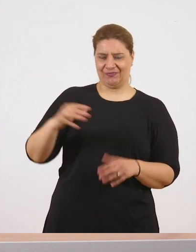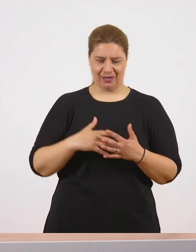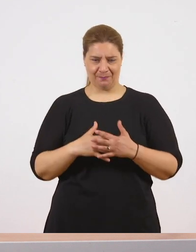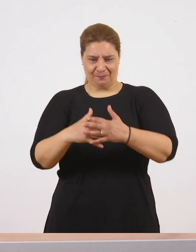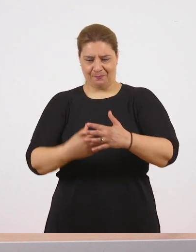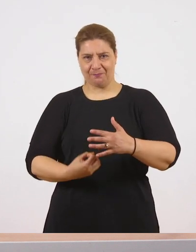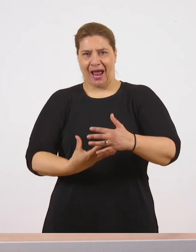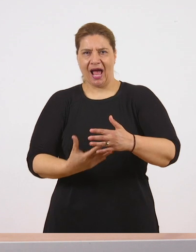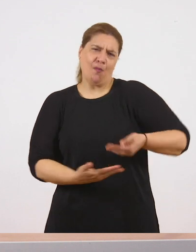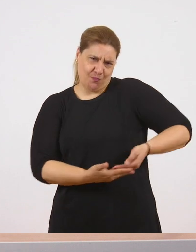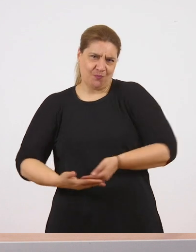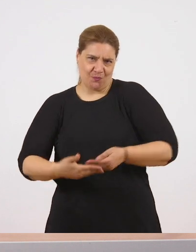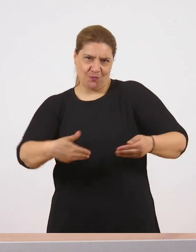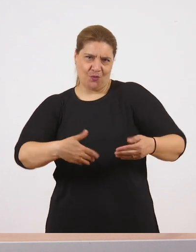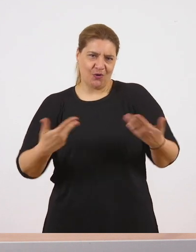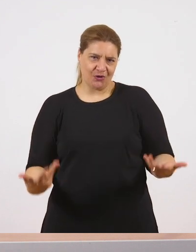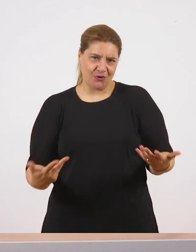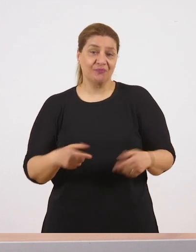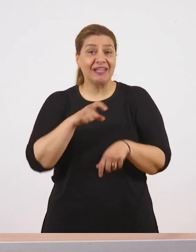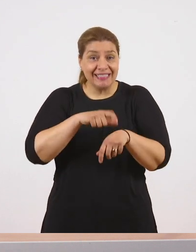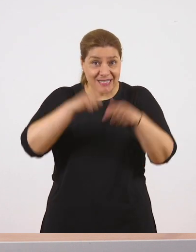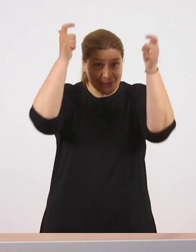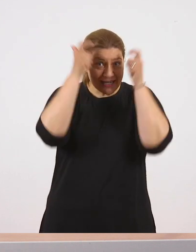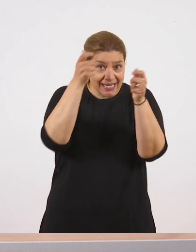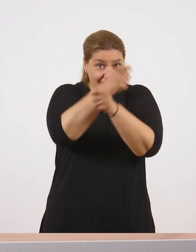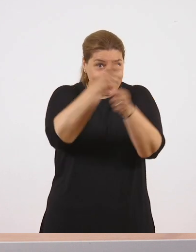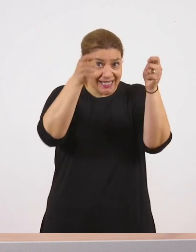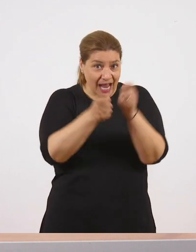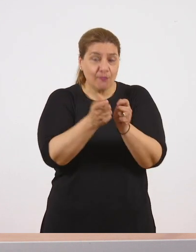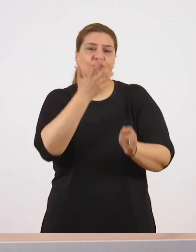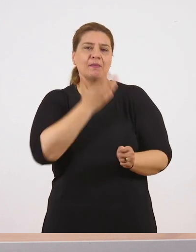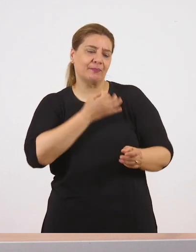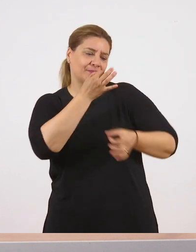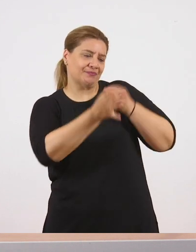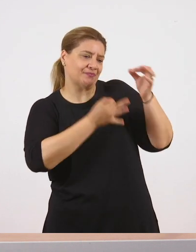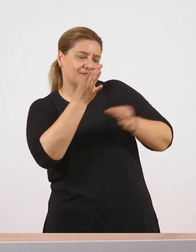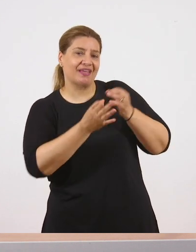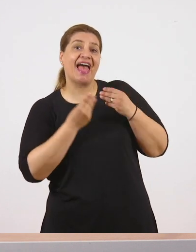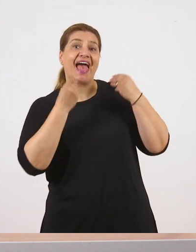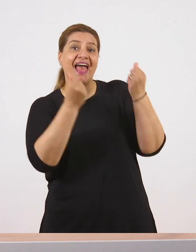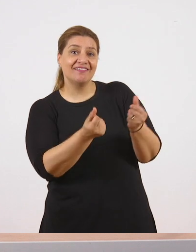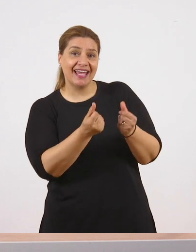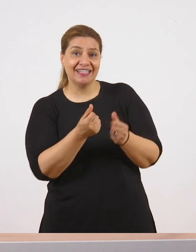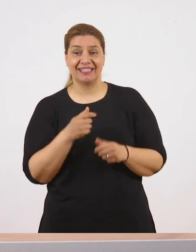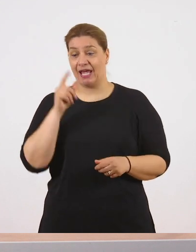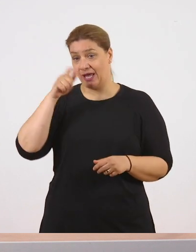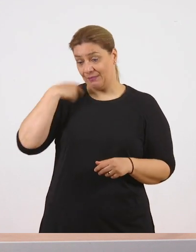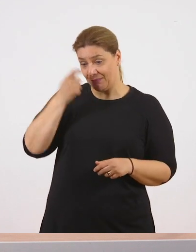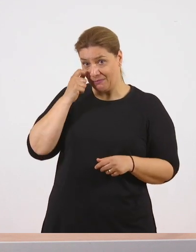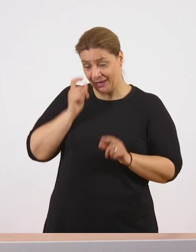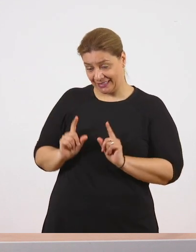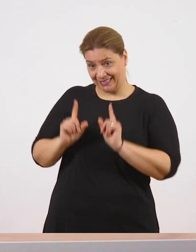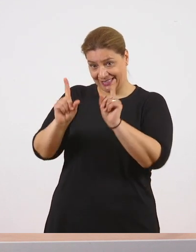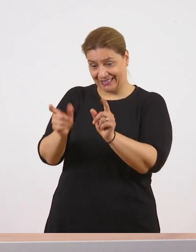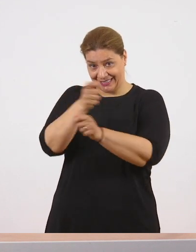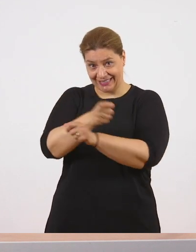το μωρό. Είναι μια ευχή που τη διαβάζει ο ιερέας όταν τελεί το μυστήριο του γάμου, ώστε το ζευγάρι να αποκτήσει καρπών κοιλίας,